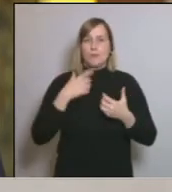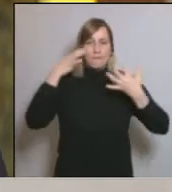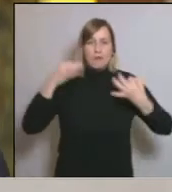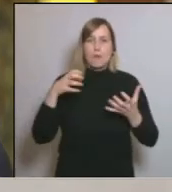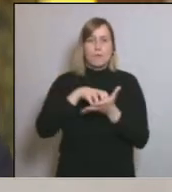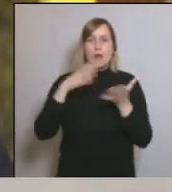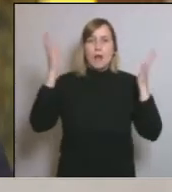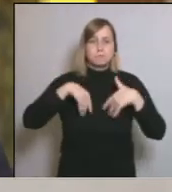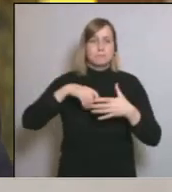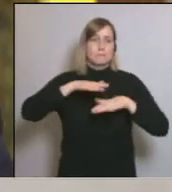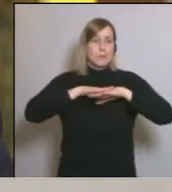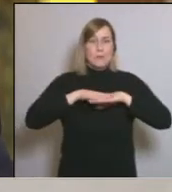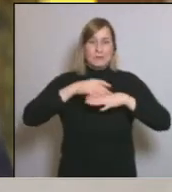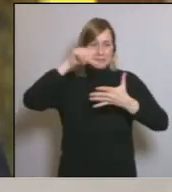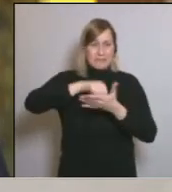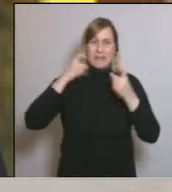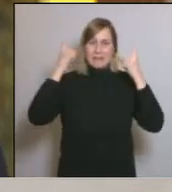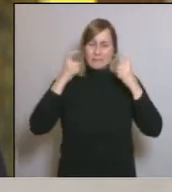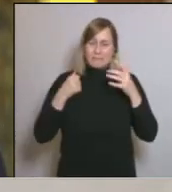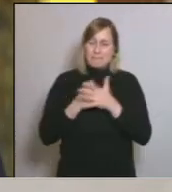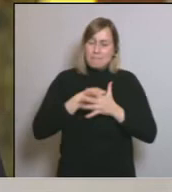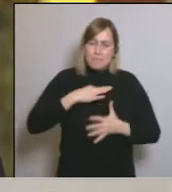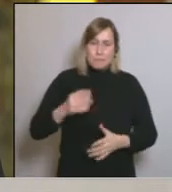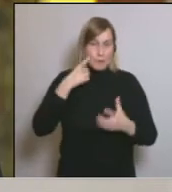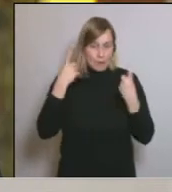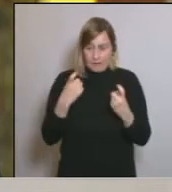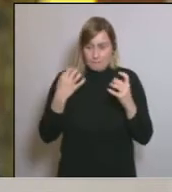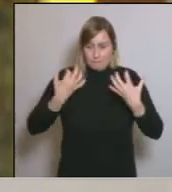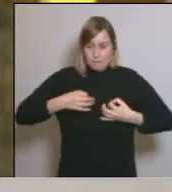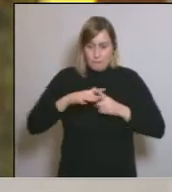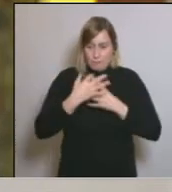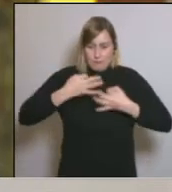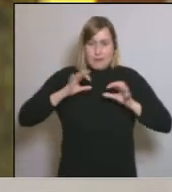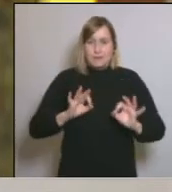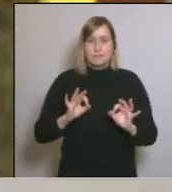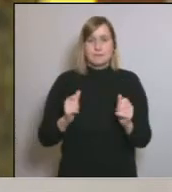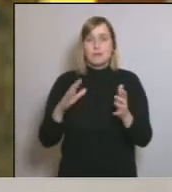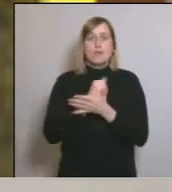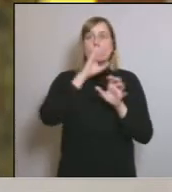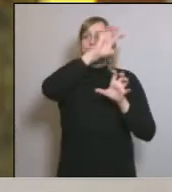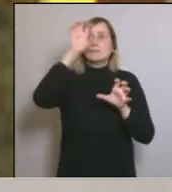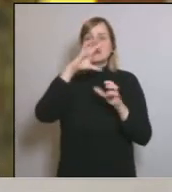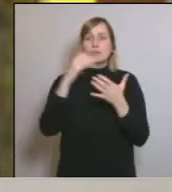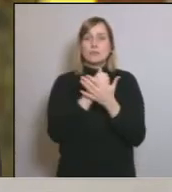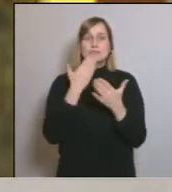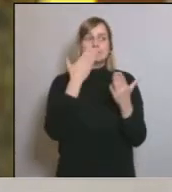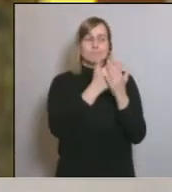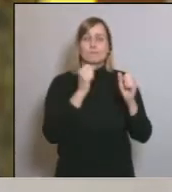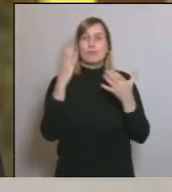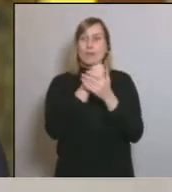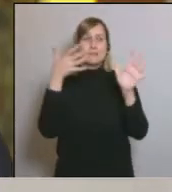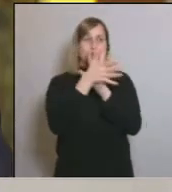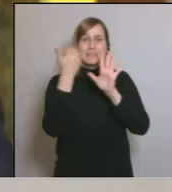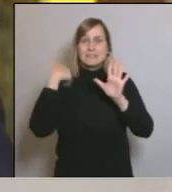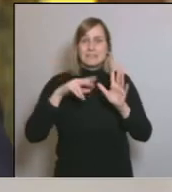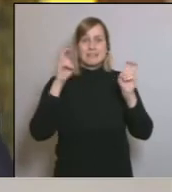el govern central està fent tot el possible però la realitat és aquesta i per tant totes les comunitats autònomes han posat de manifest el punt